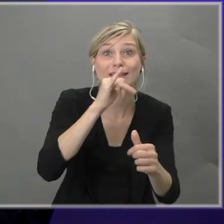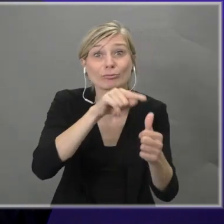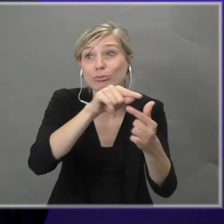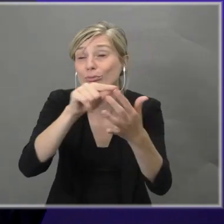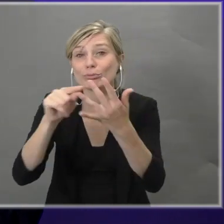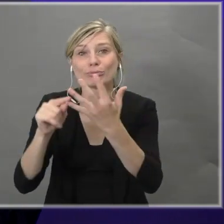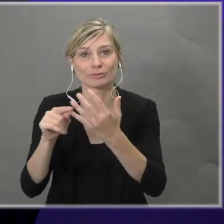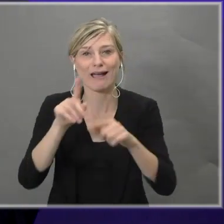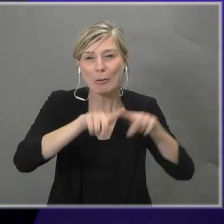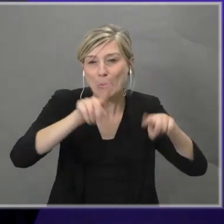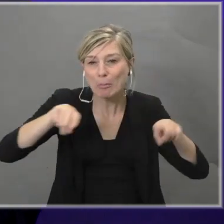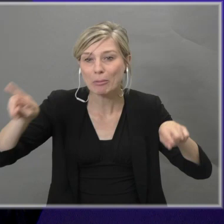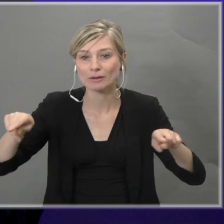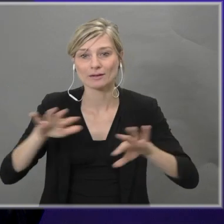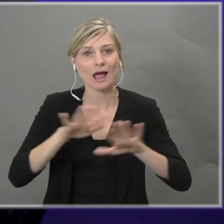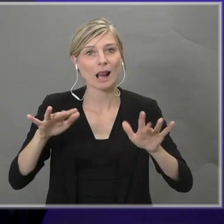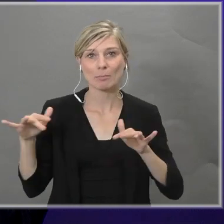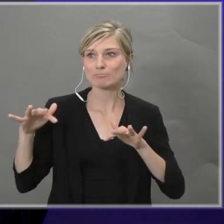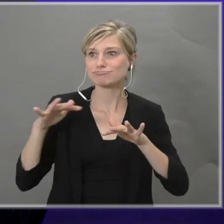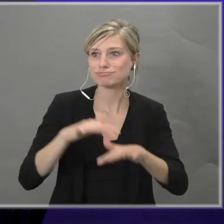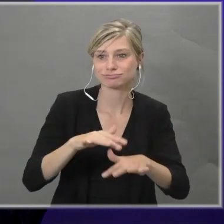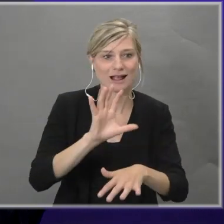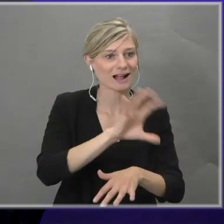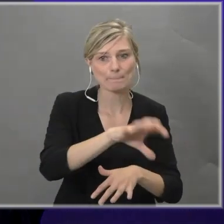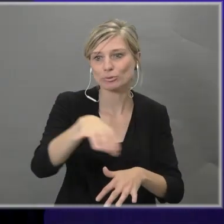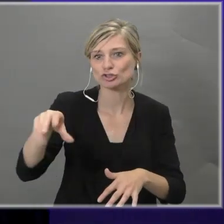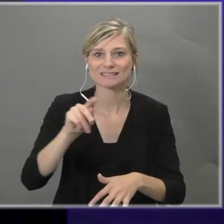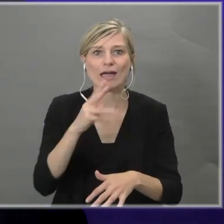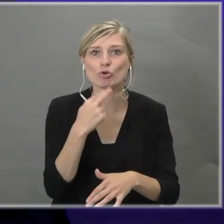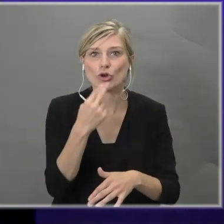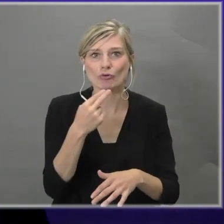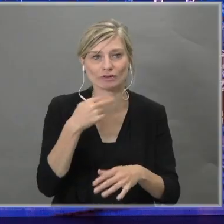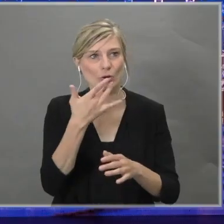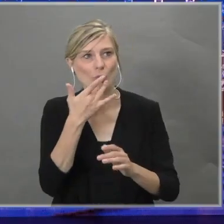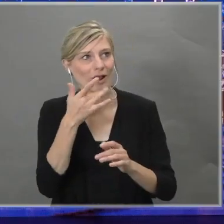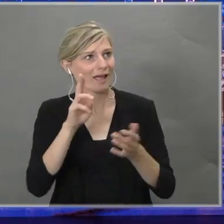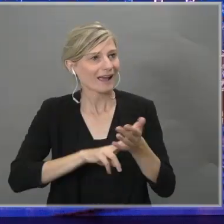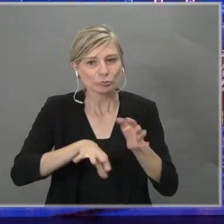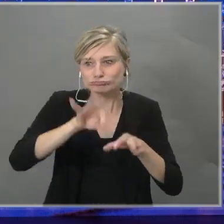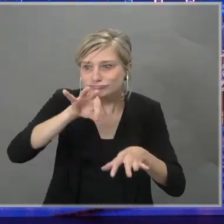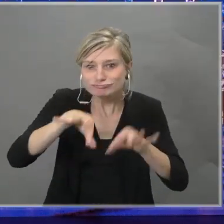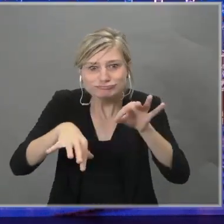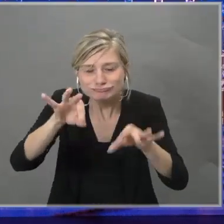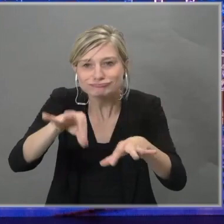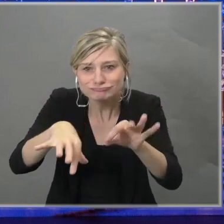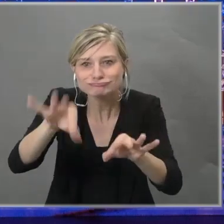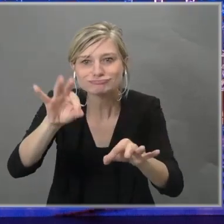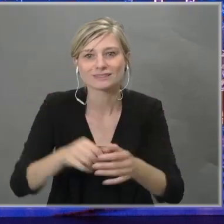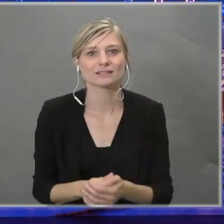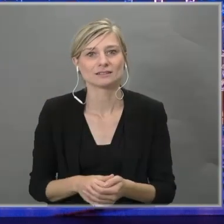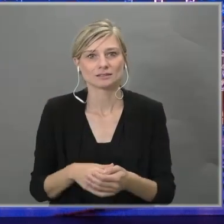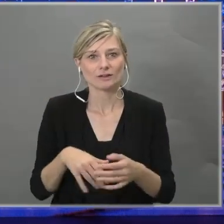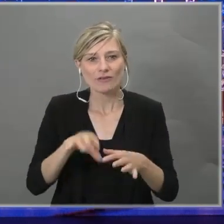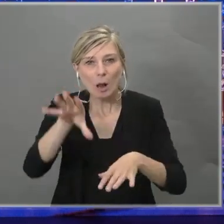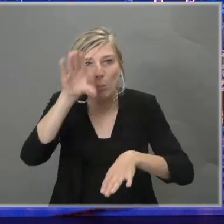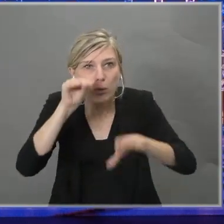Allemaal komen zij aan op de campus van KU Leuven om deel te nemen aan een ontdekkingsreis. Een ontdekkingsreis die de toon